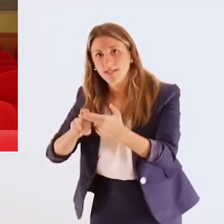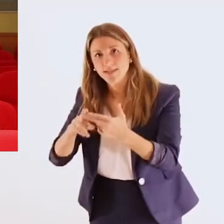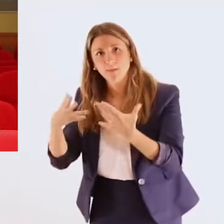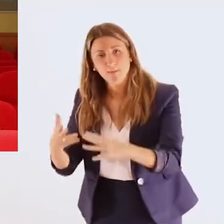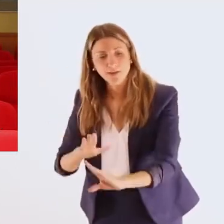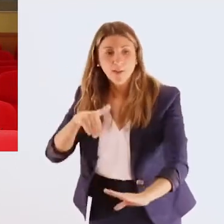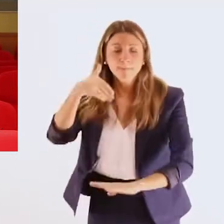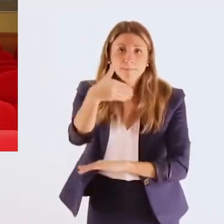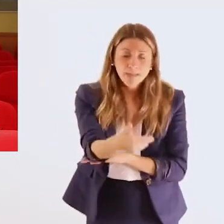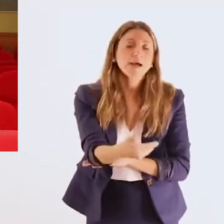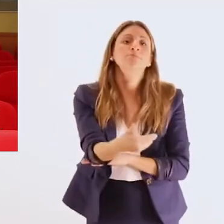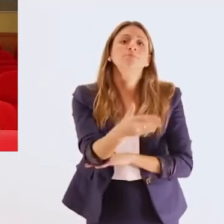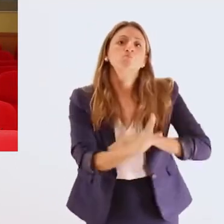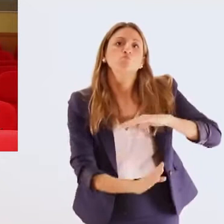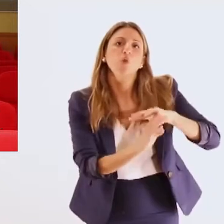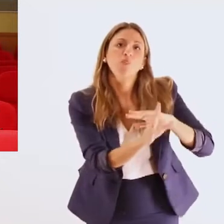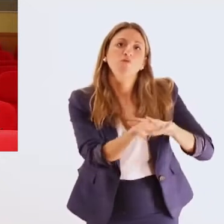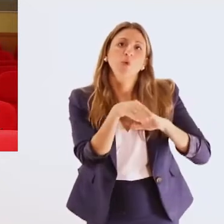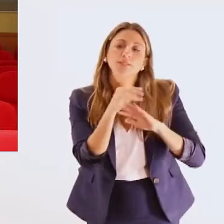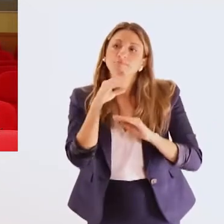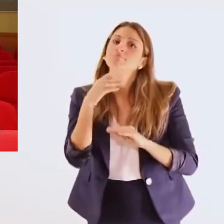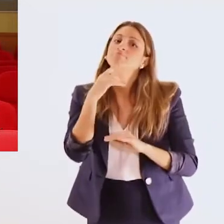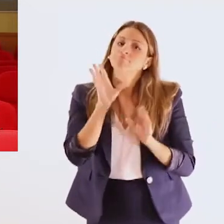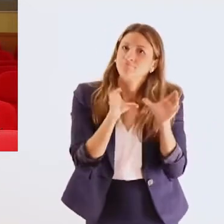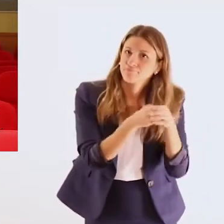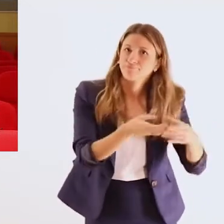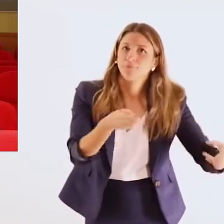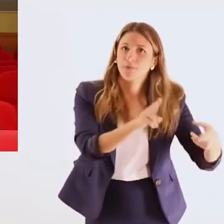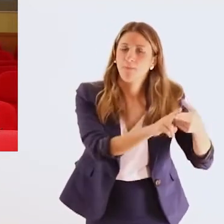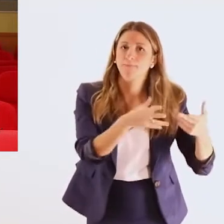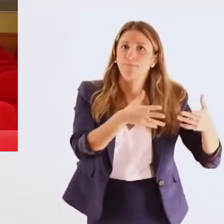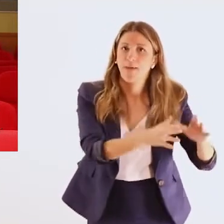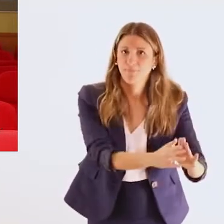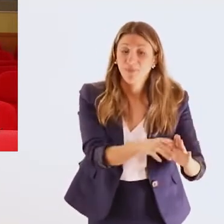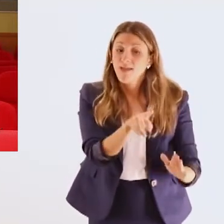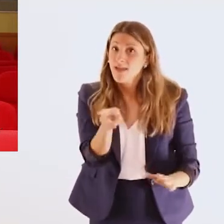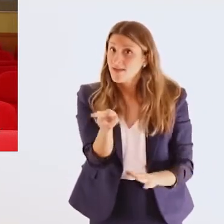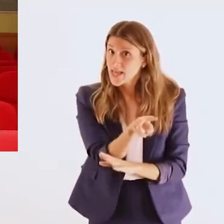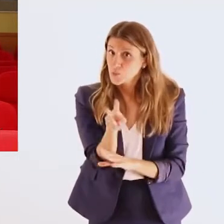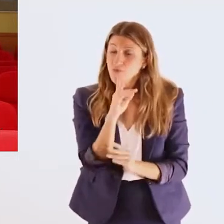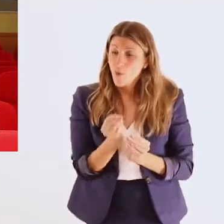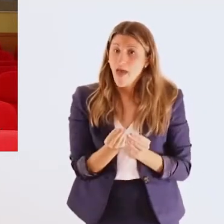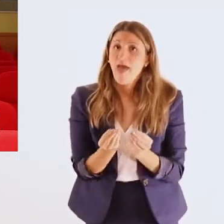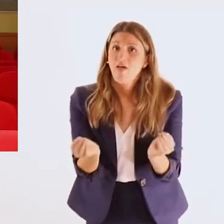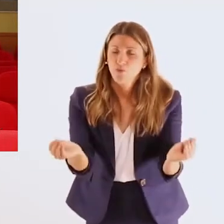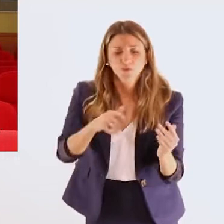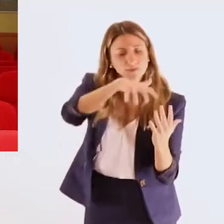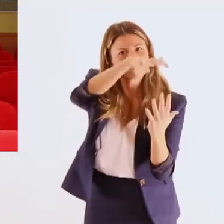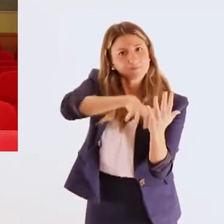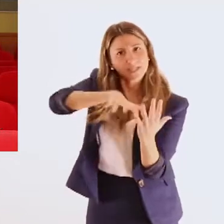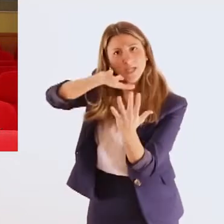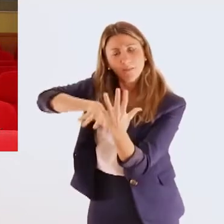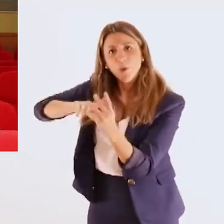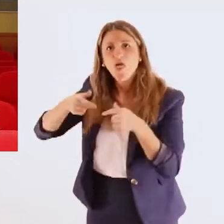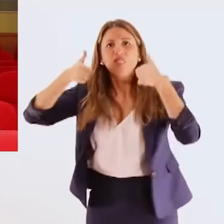Πρόεδρο της Βουλής Κωνσταντίνο Τασούλα, και τους παρέδωσε την διακήρυξη της ΕΣΑΜΕΑ για το 2021 και τα αποτελέσματα της